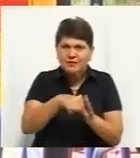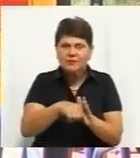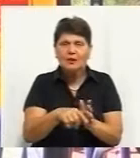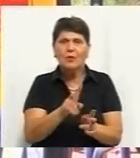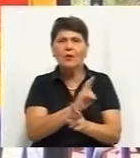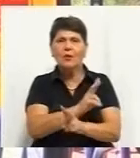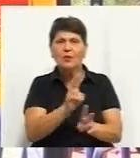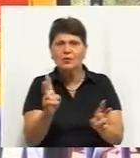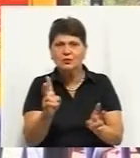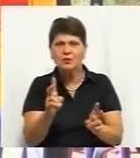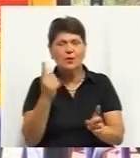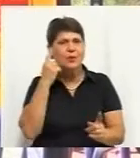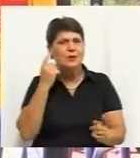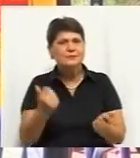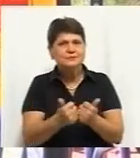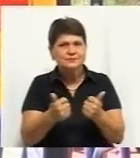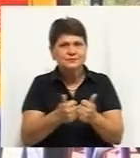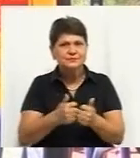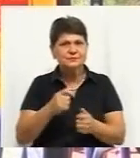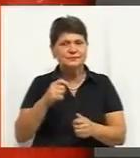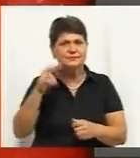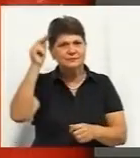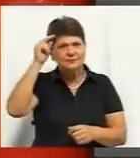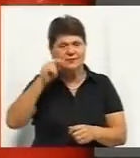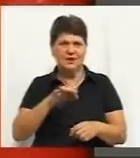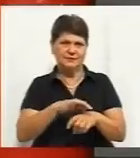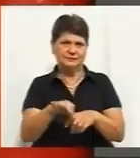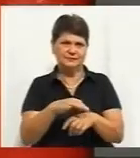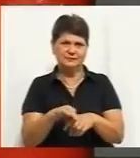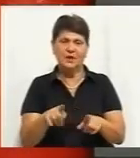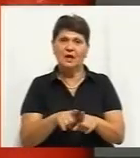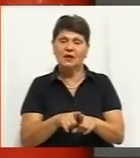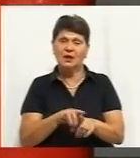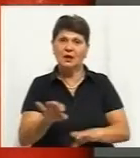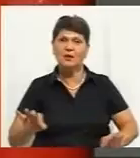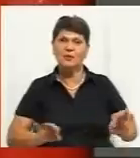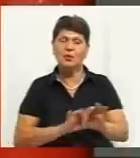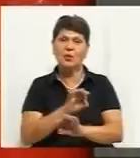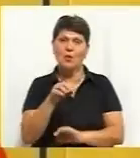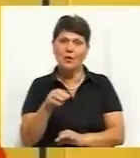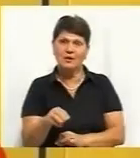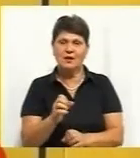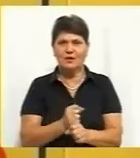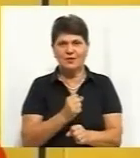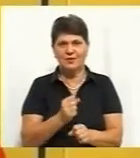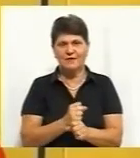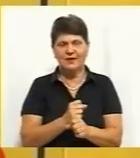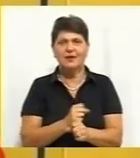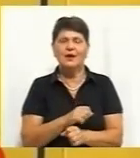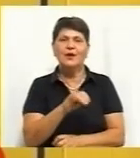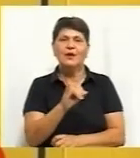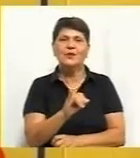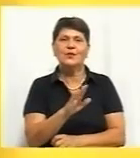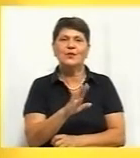її однолітків вчиняє протиправні дії. Такий соціальний проєкт розробили працівники ювенальної провенції. За словами